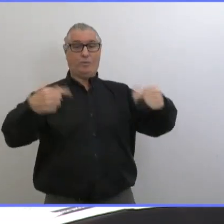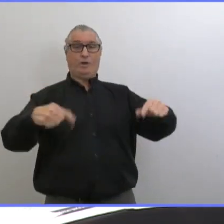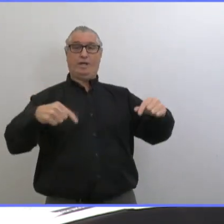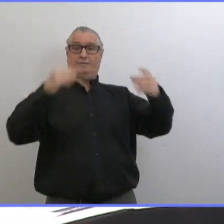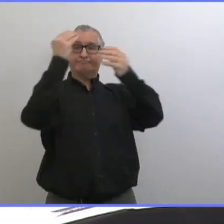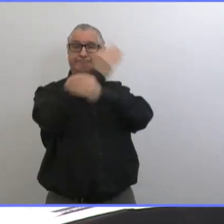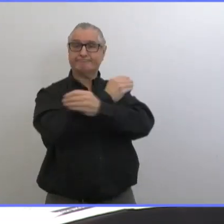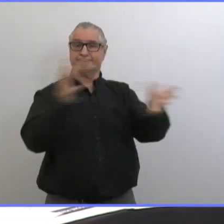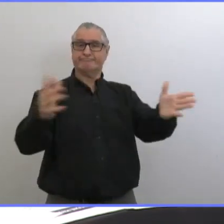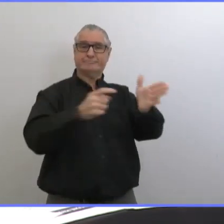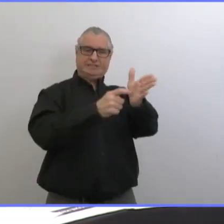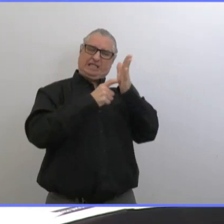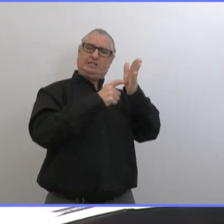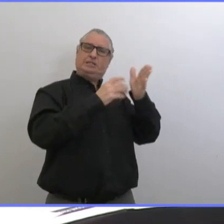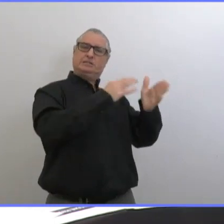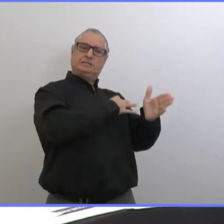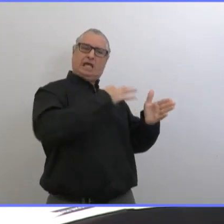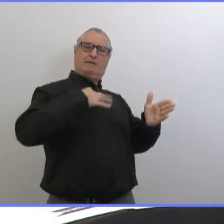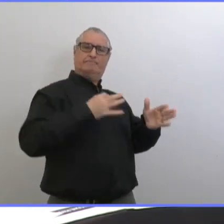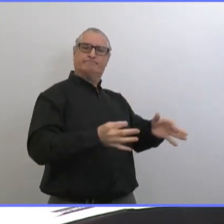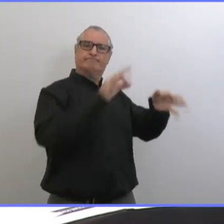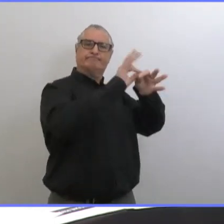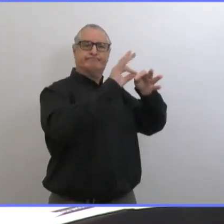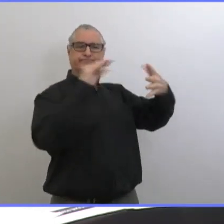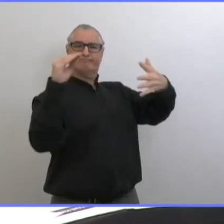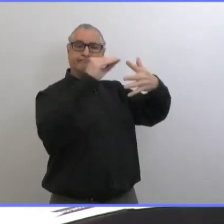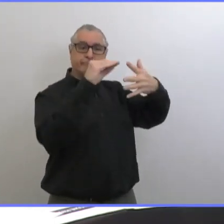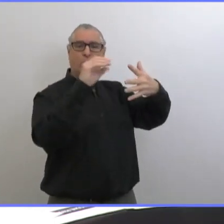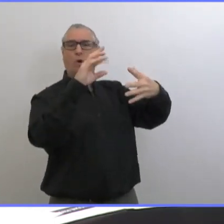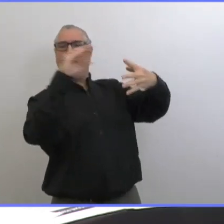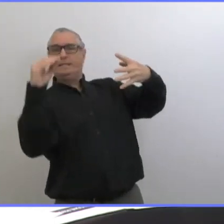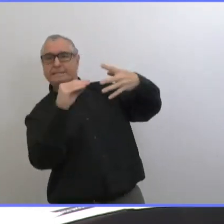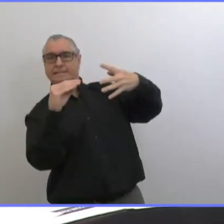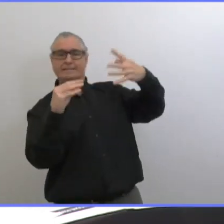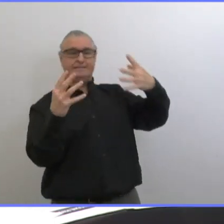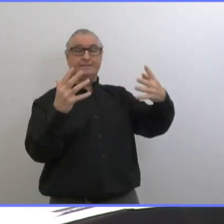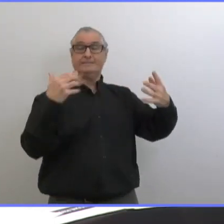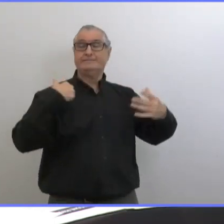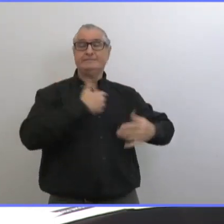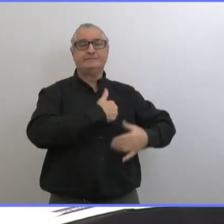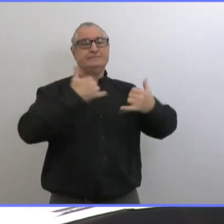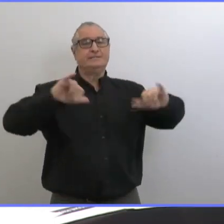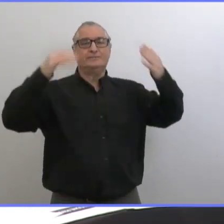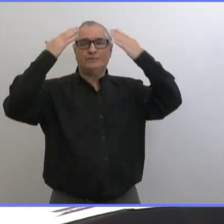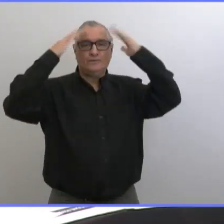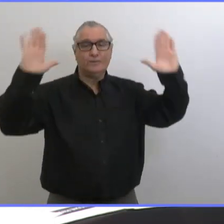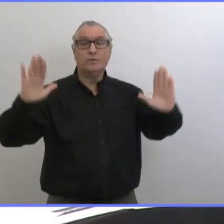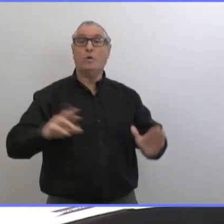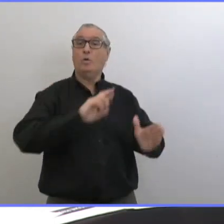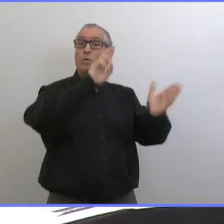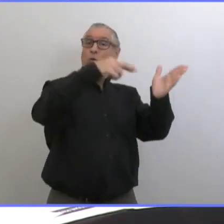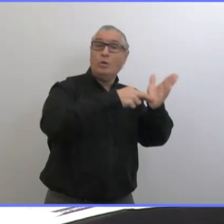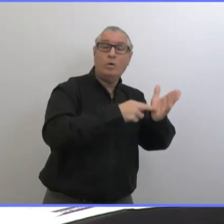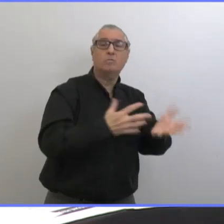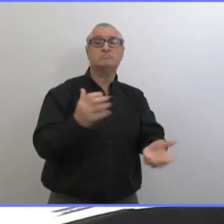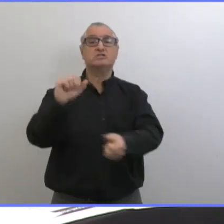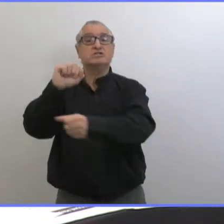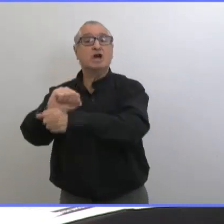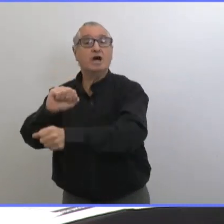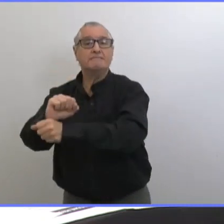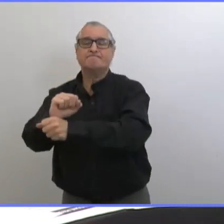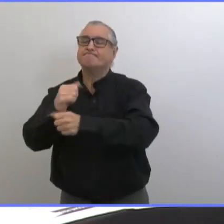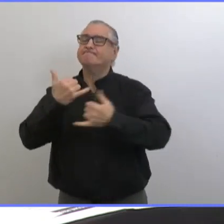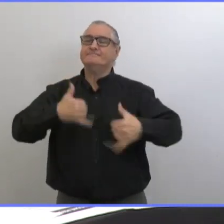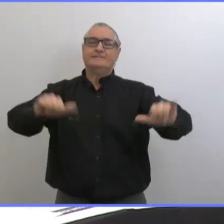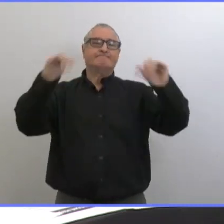quant à savoir si les travailleurs essentiels vont être inclus ni quelles catégories quelles professions vont être incluses on a encore du